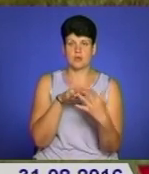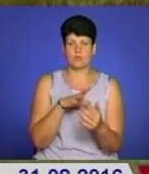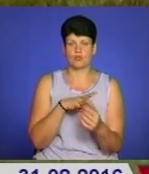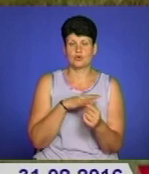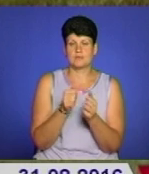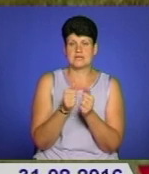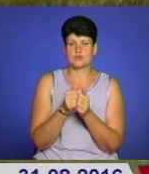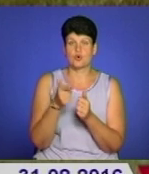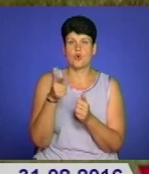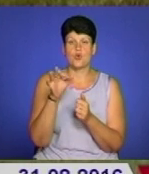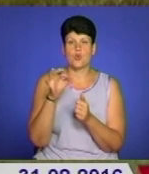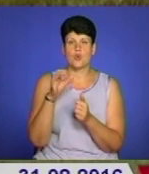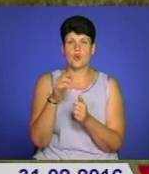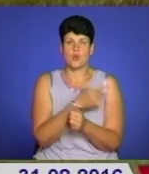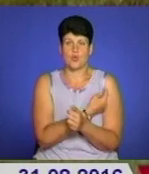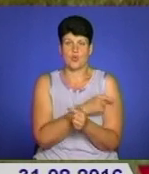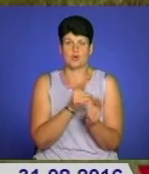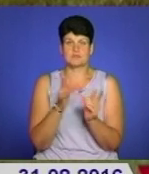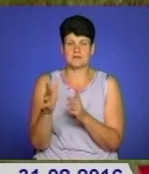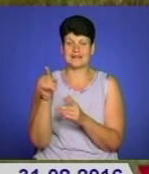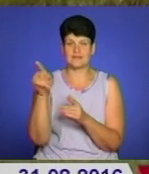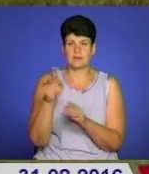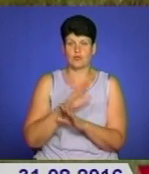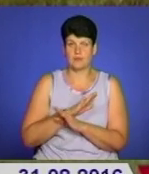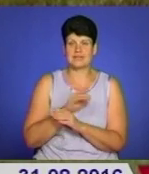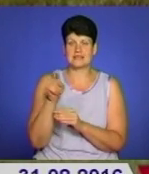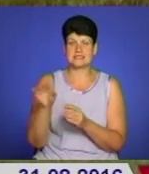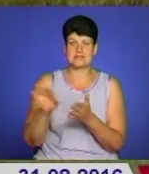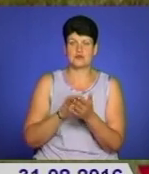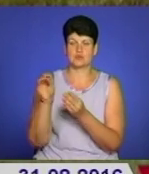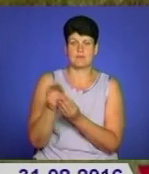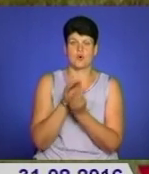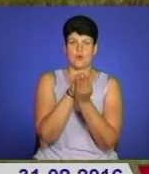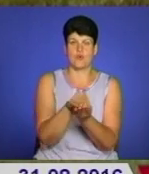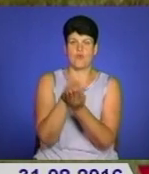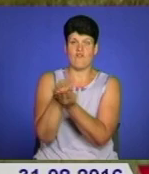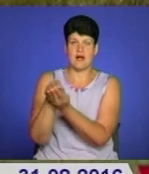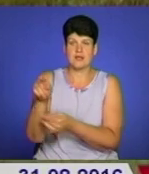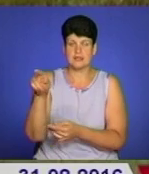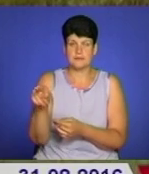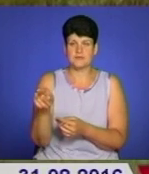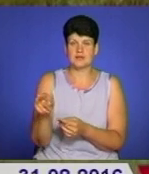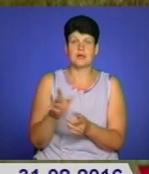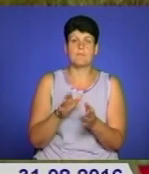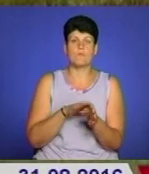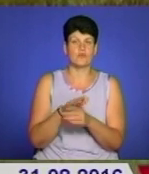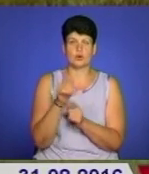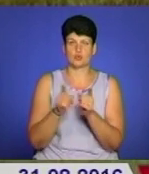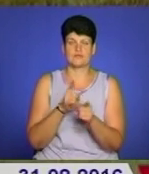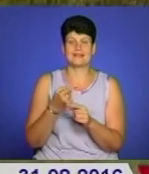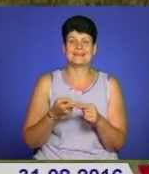госпіталь, і там ті хлопці, які вмерли, то їх одразу ховали на цьому цвинтарі. І ми фактично повністю реконструювали